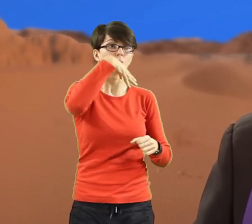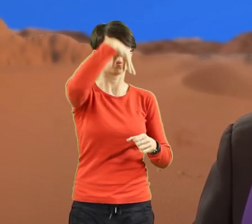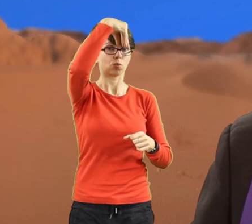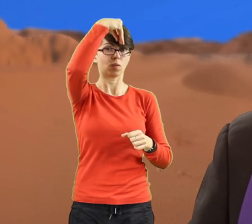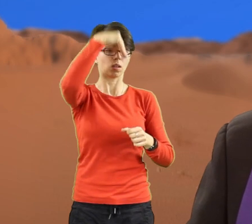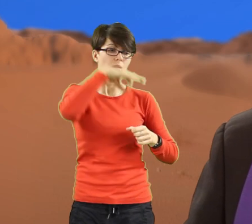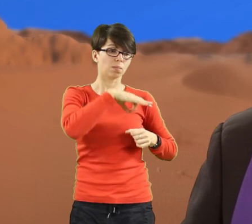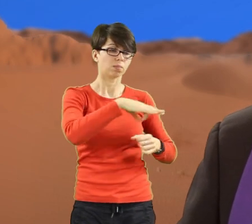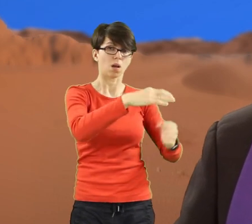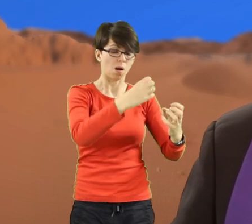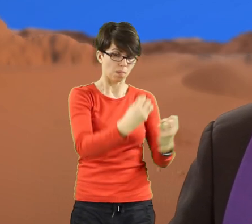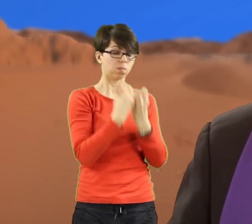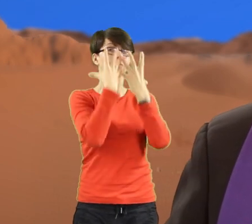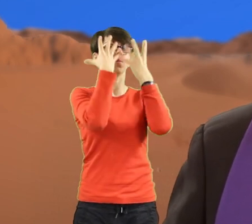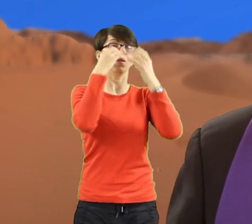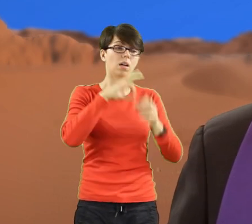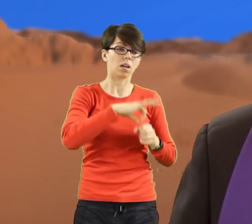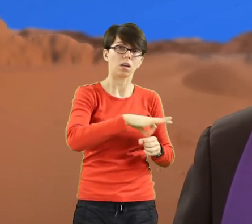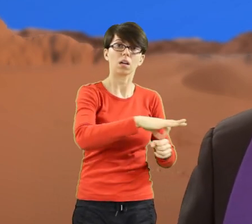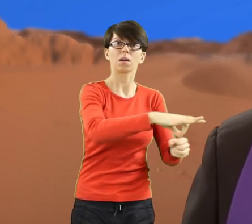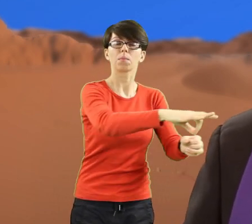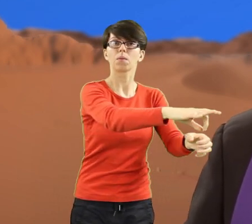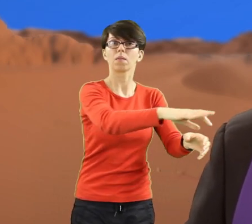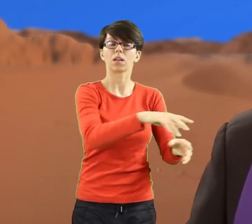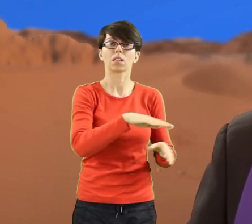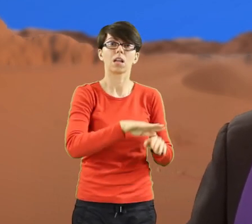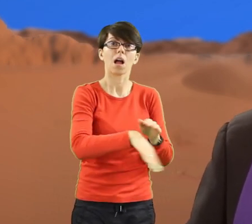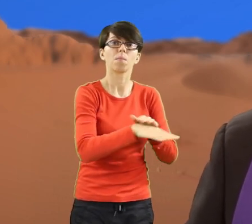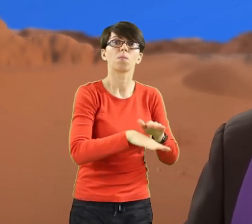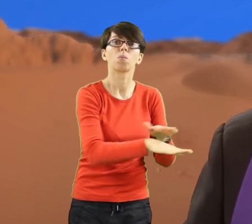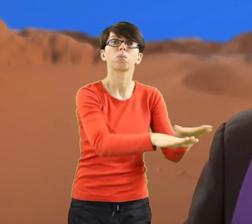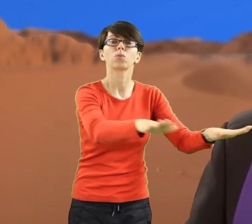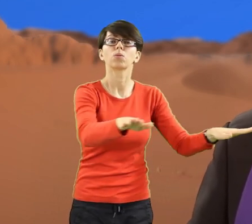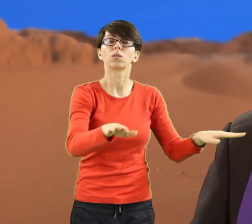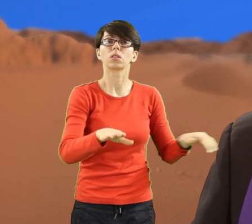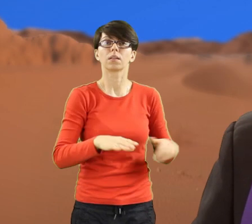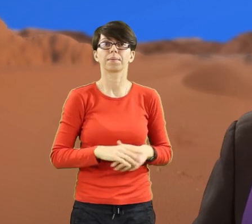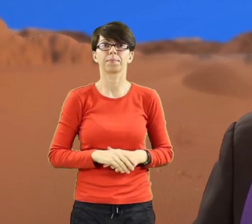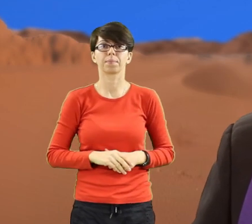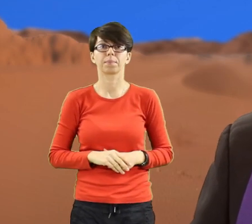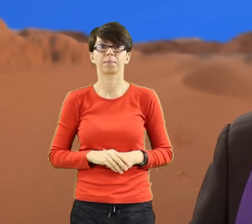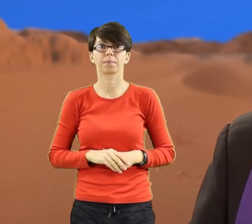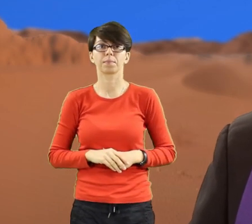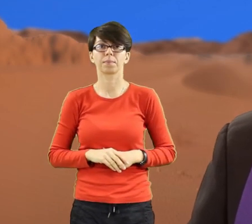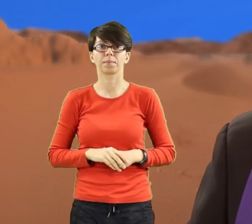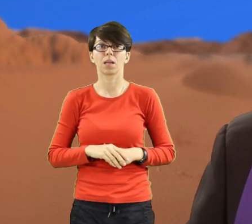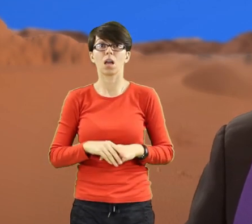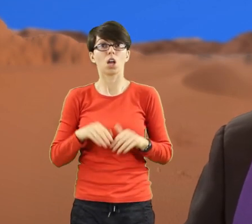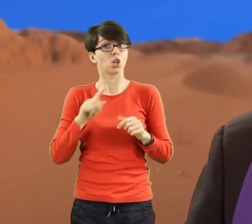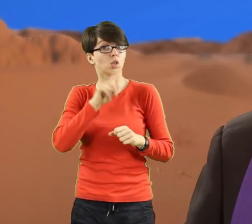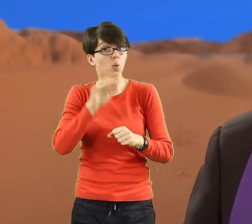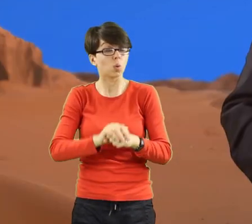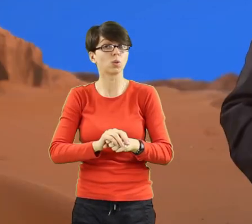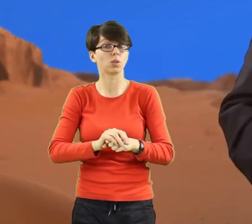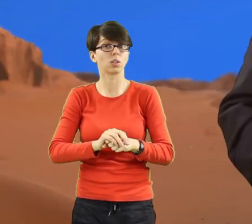pustynię. Pozwól Duchowi prowadzić Cię po ścieżkach pustyni Wielkiego